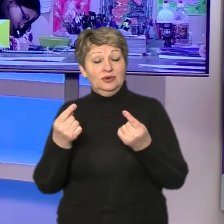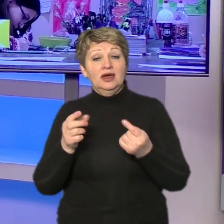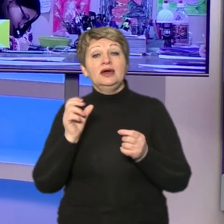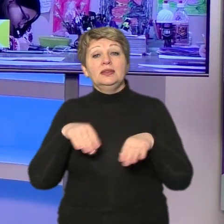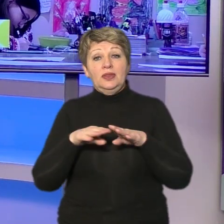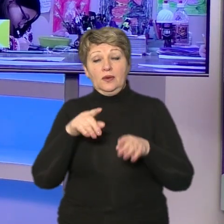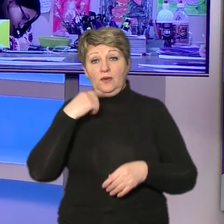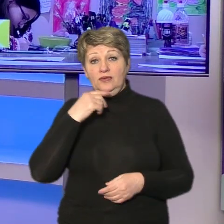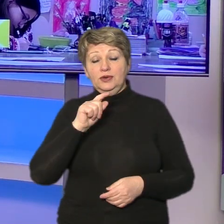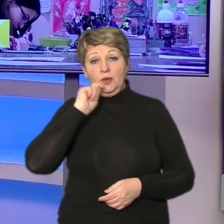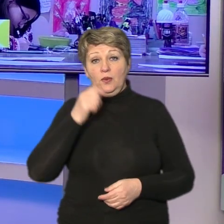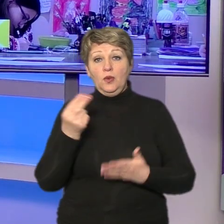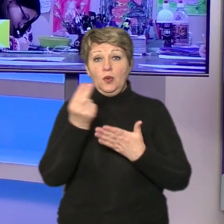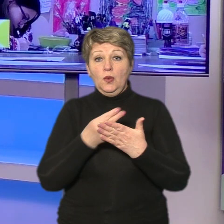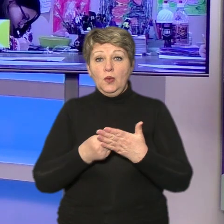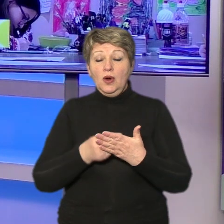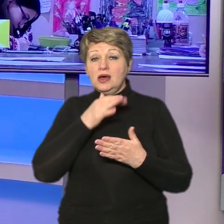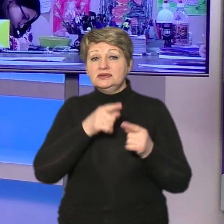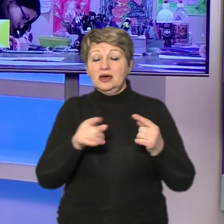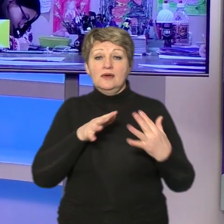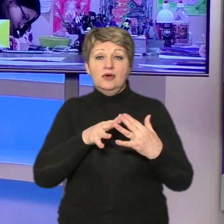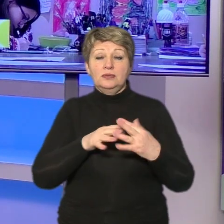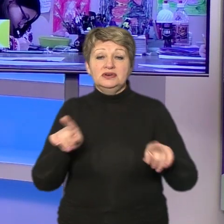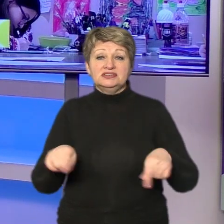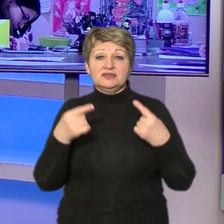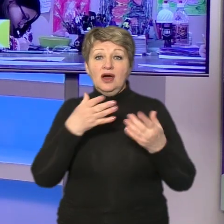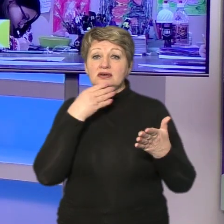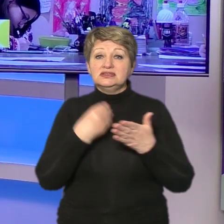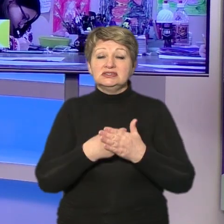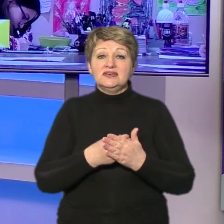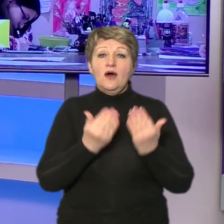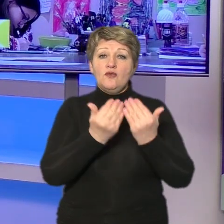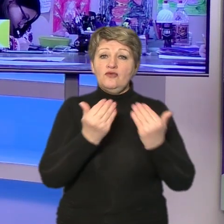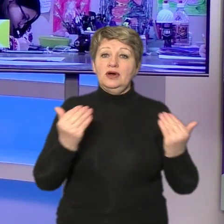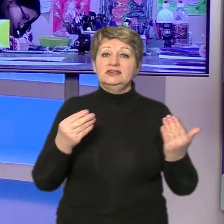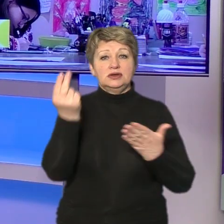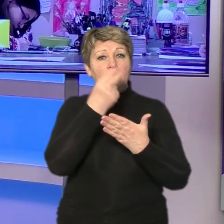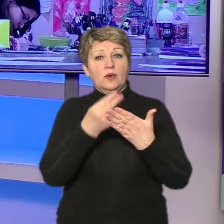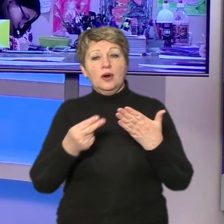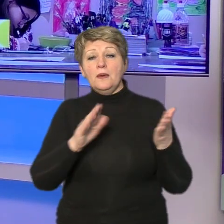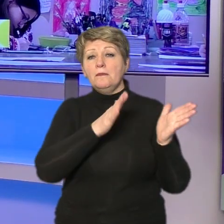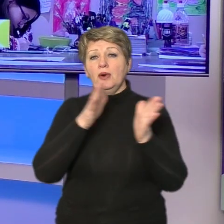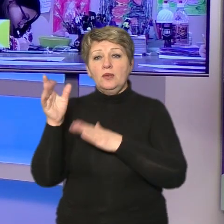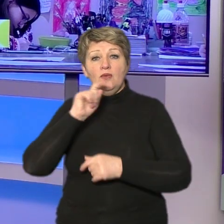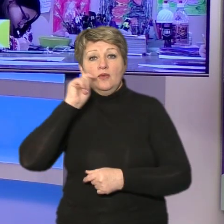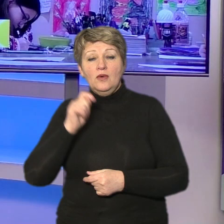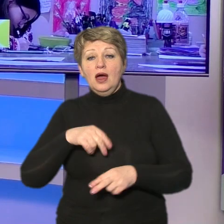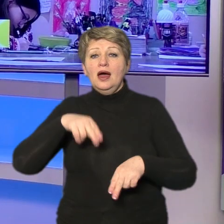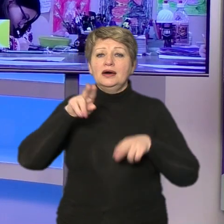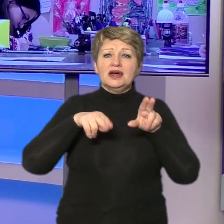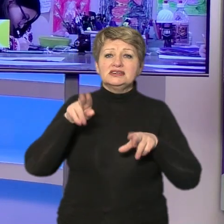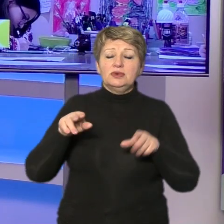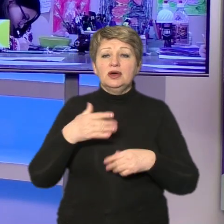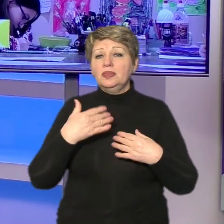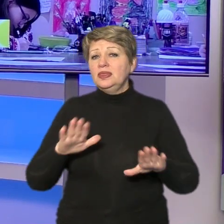Курська за час повномасштабного вторгнення вона створила власну виставку картин про події в Україні розмалювала з вихованцями не одну